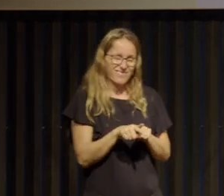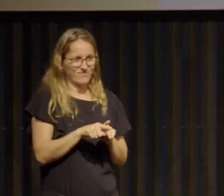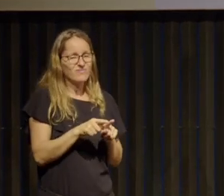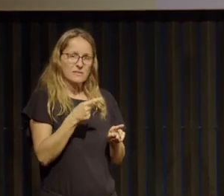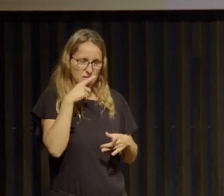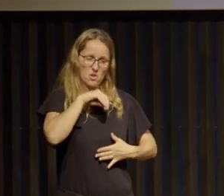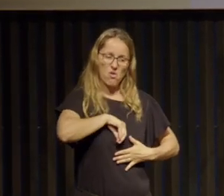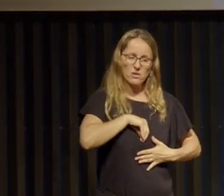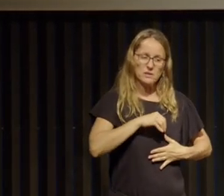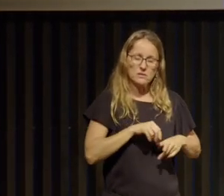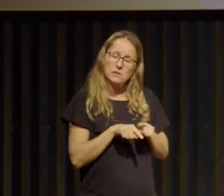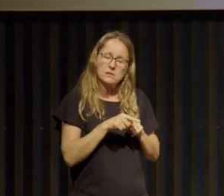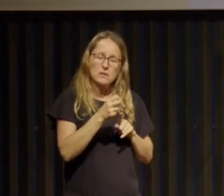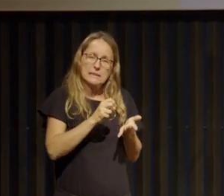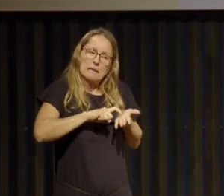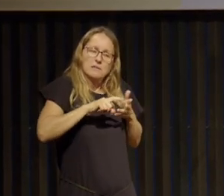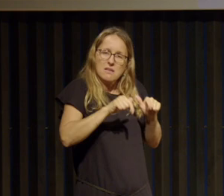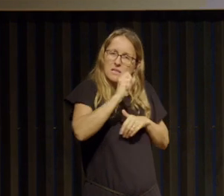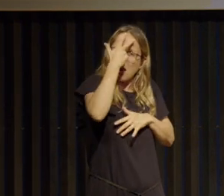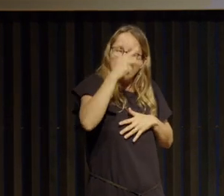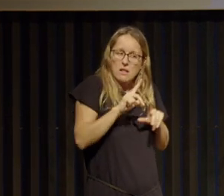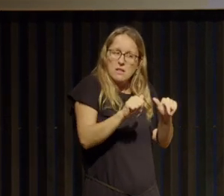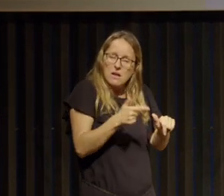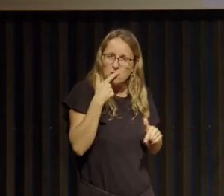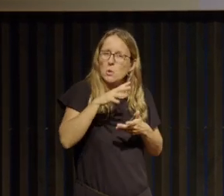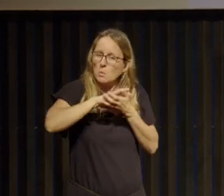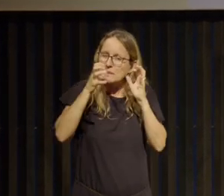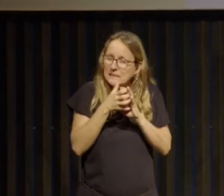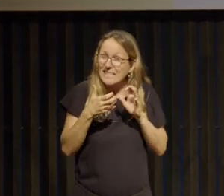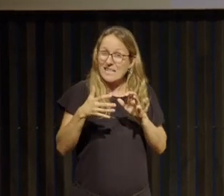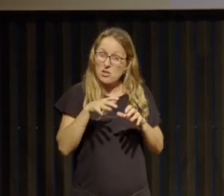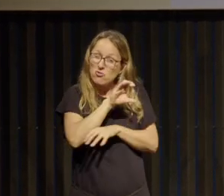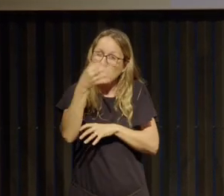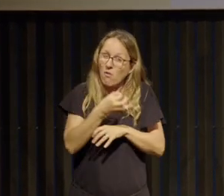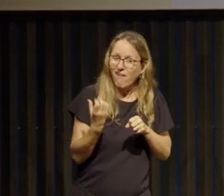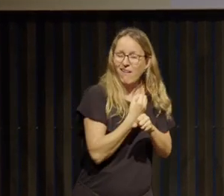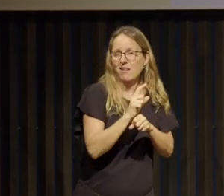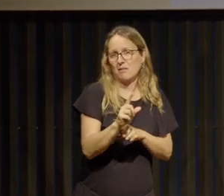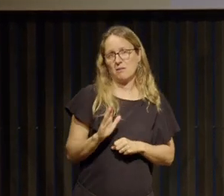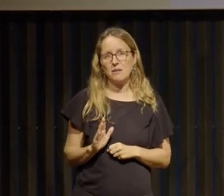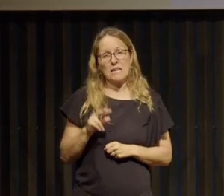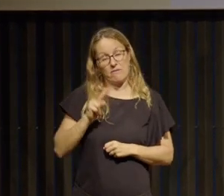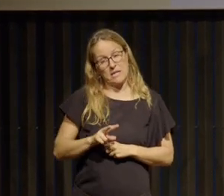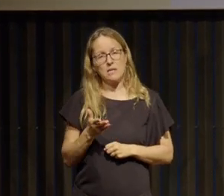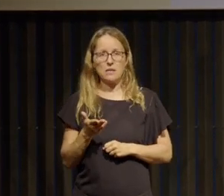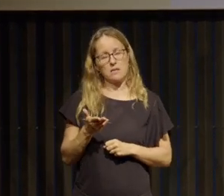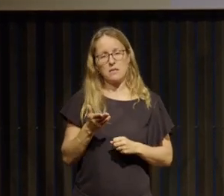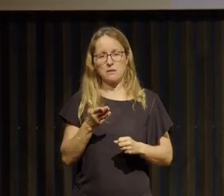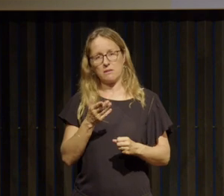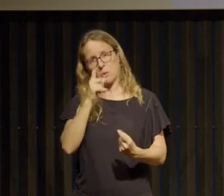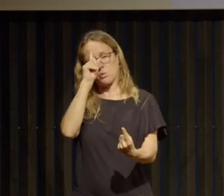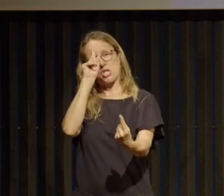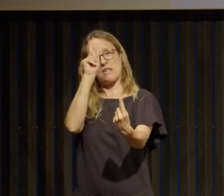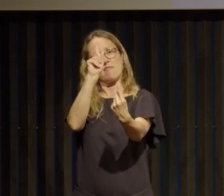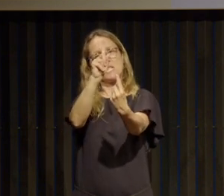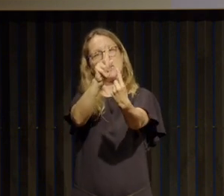c'est compliqué de guérir complètement etc donc la guérison c'est une perspective un peu